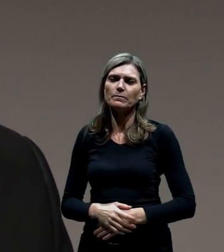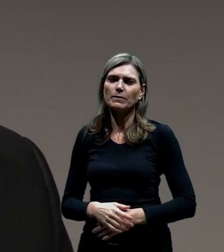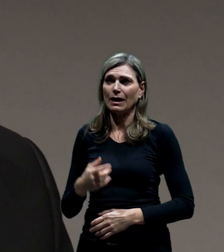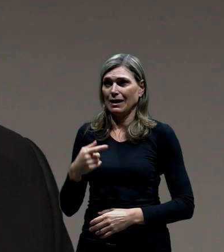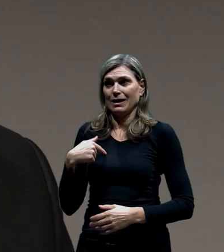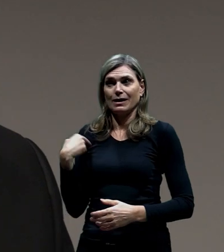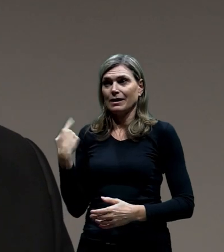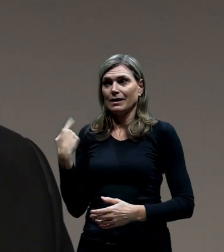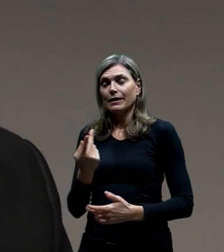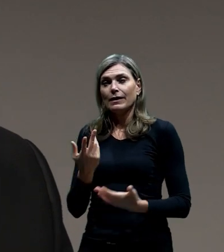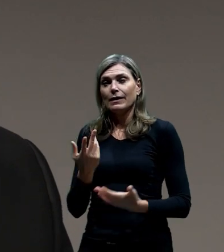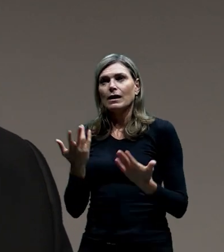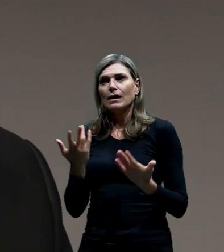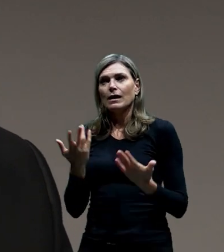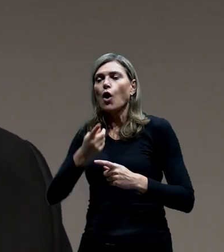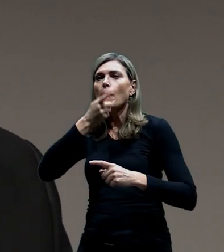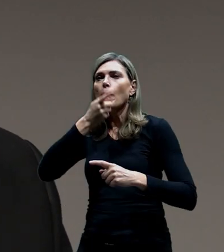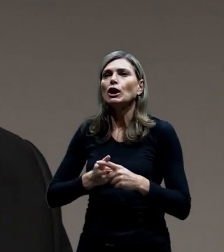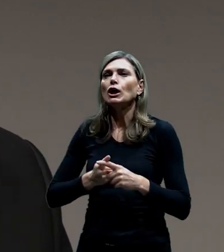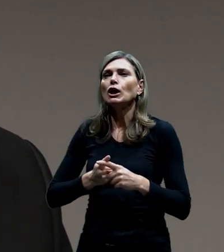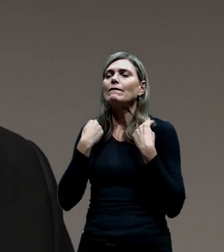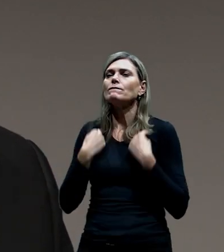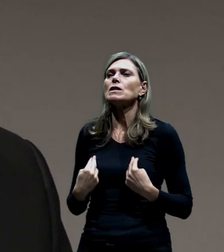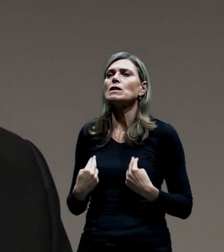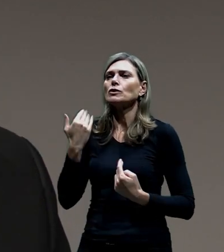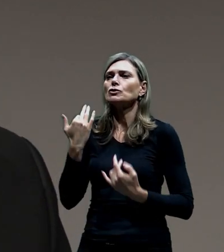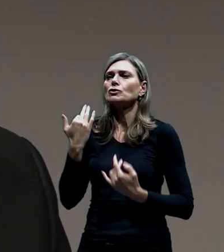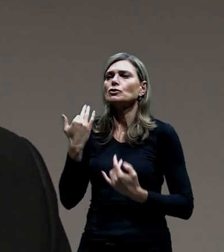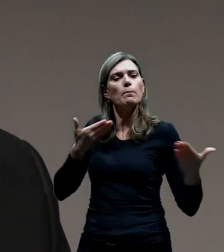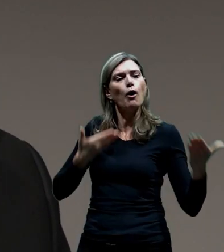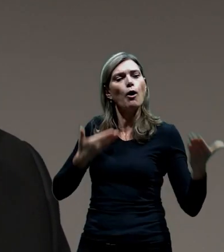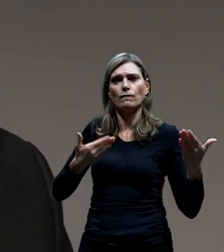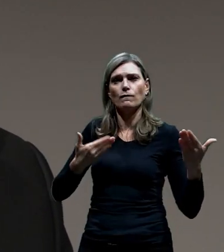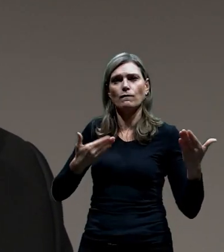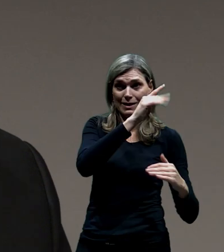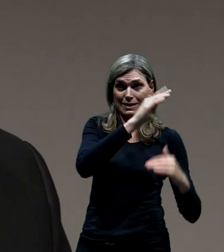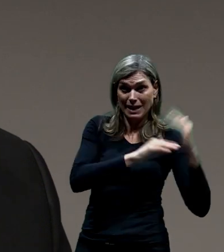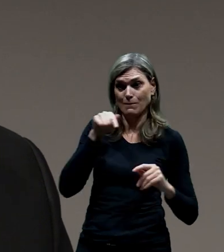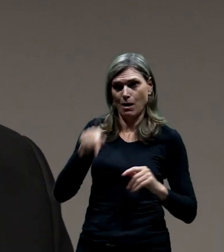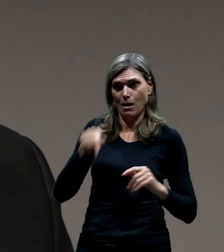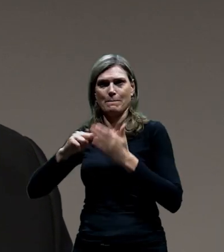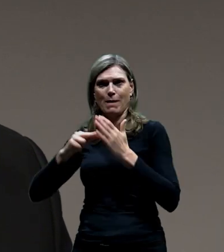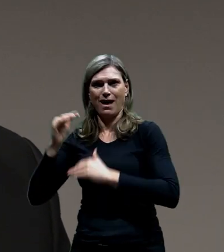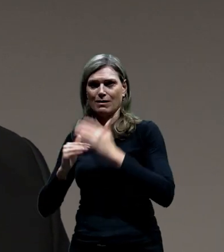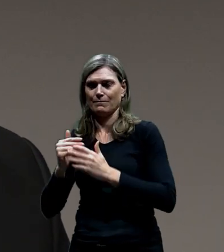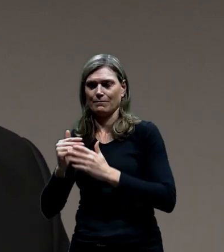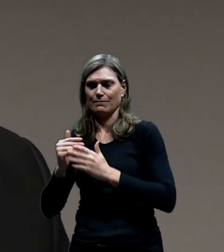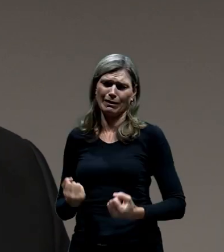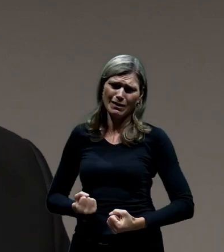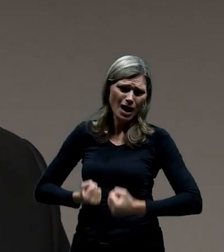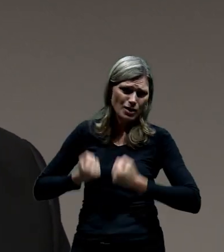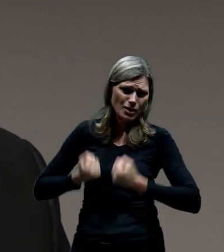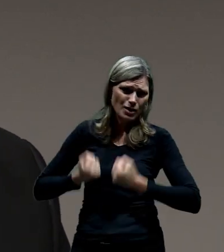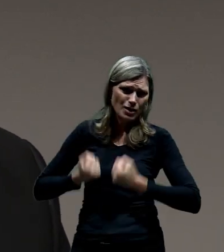podstatě přesné finanční porovnání těch staveb. Je to velmi složité to určit, protože samozřejmě my máme